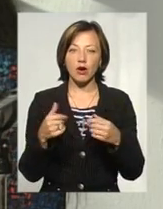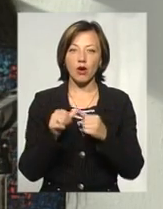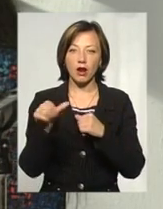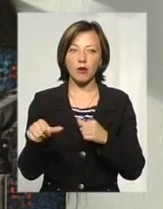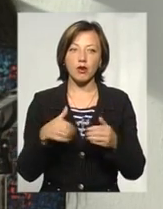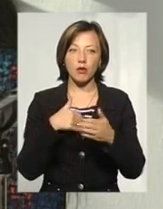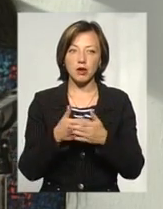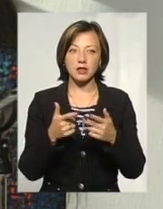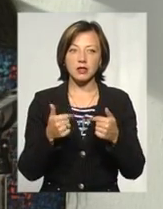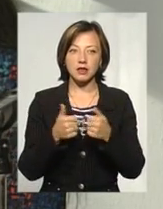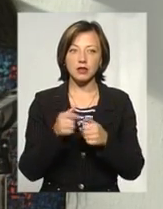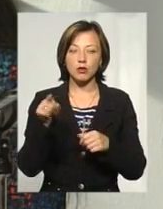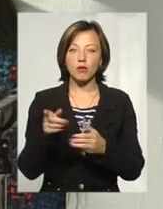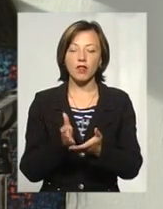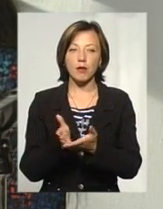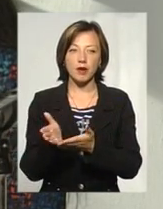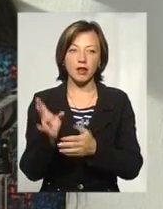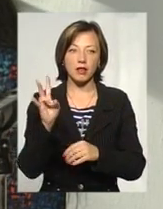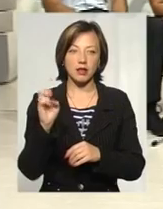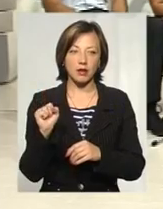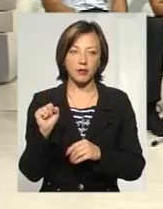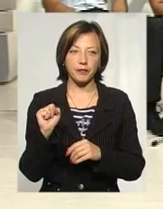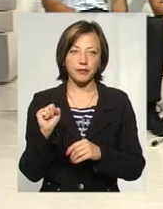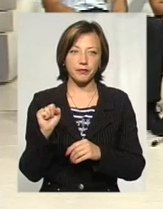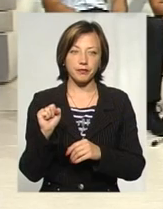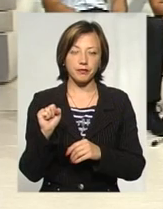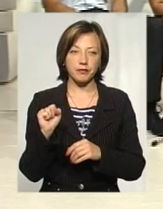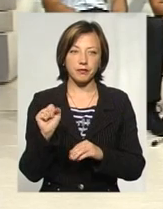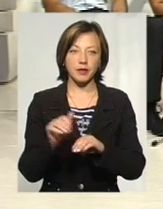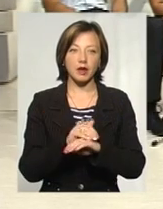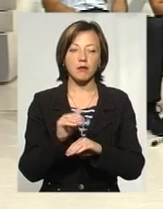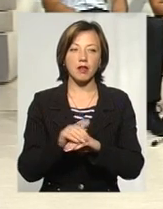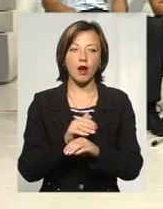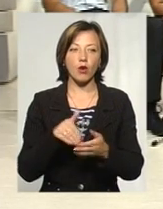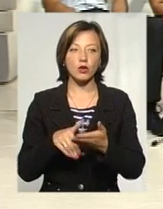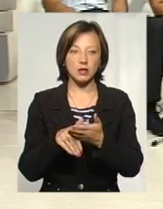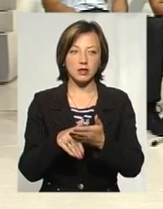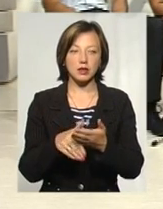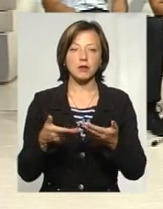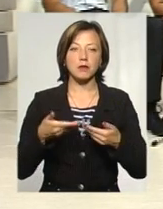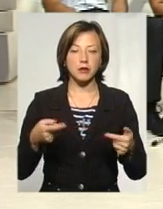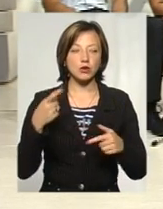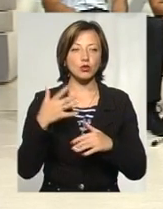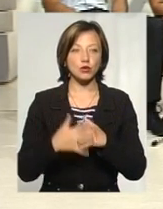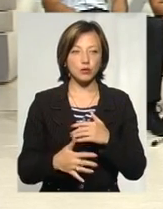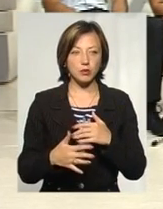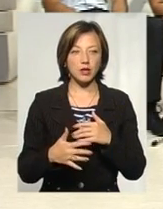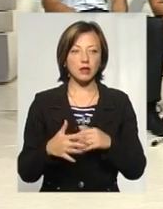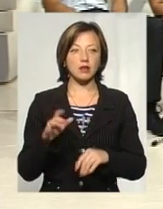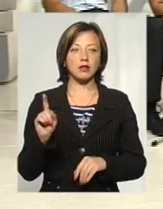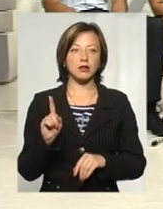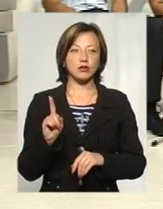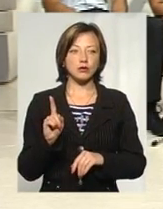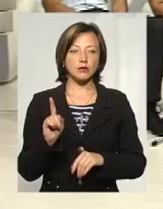організацією, але то був напрямок на благодійність. Ми зрозуміли, і, власне,